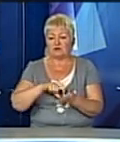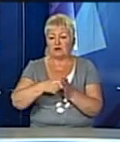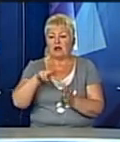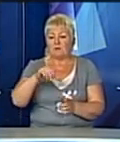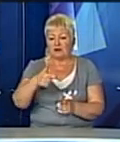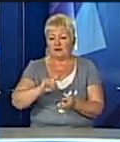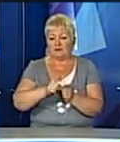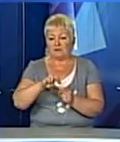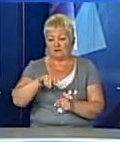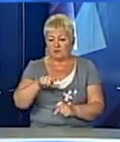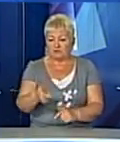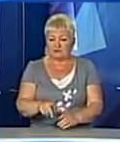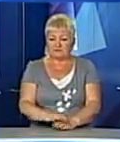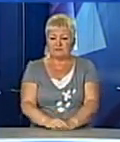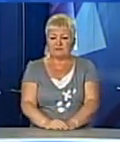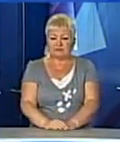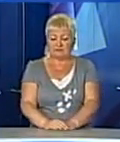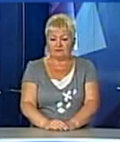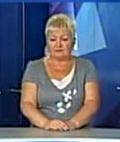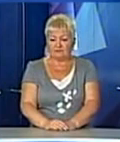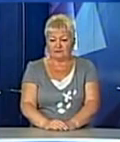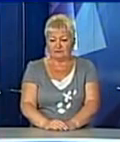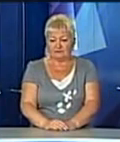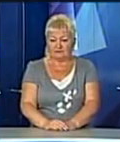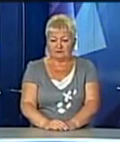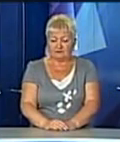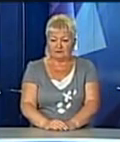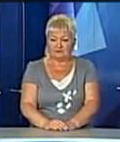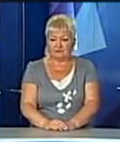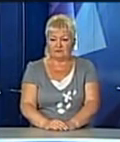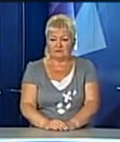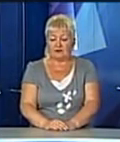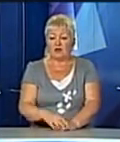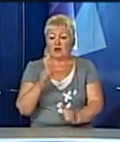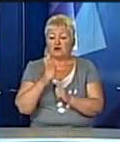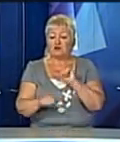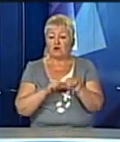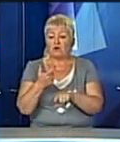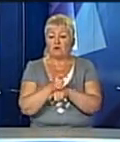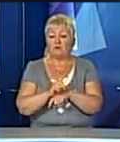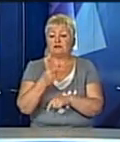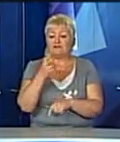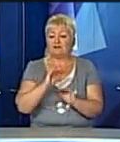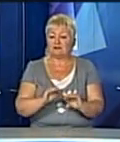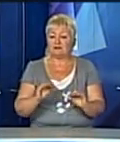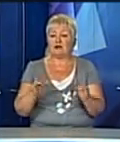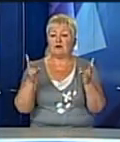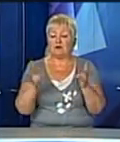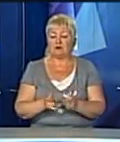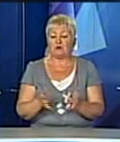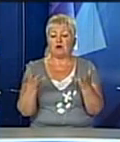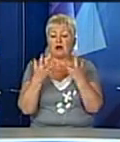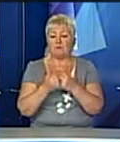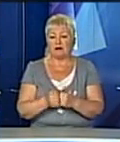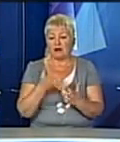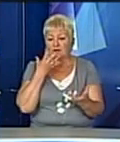Сурдопереклад, Віри Муць. Музика Щороку понад дві сотні дітей потребує апарату